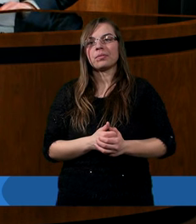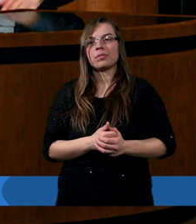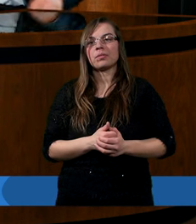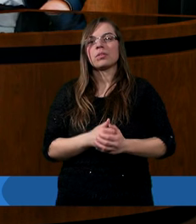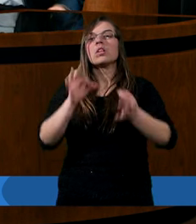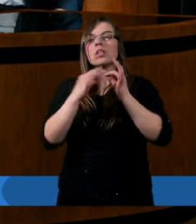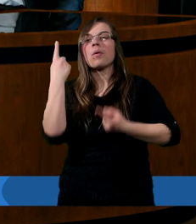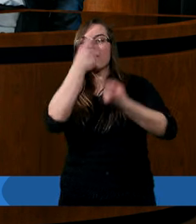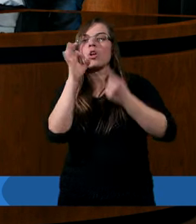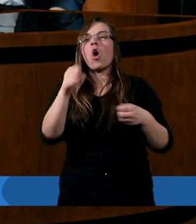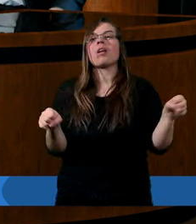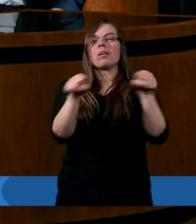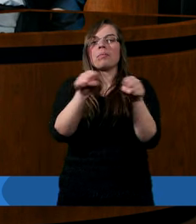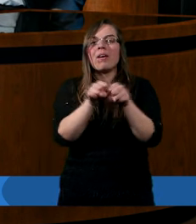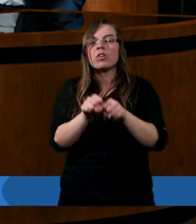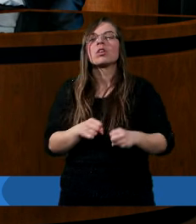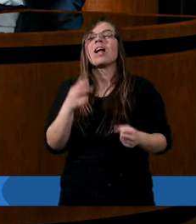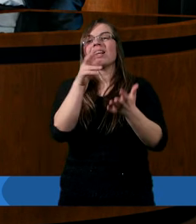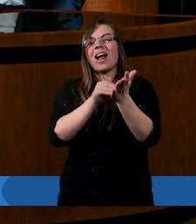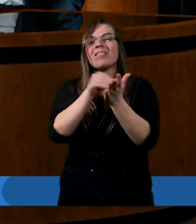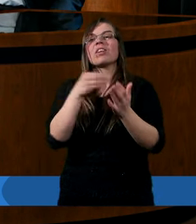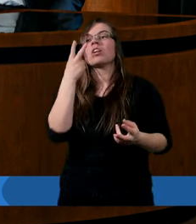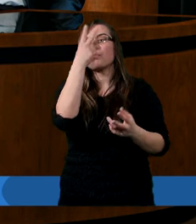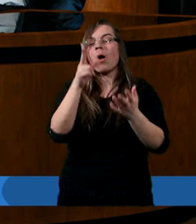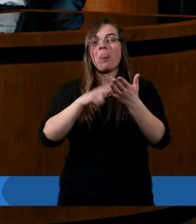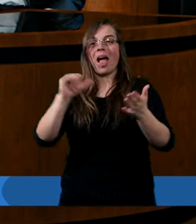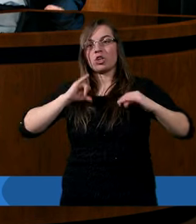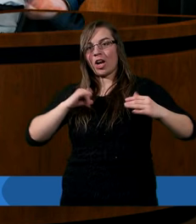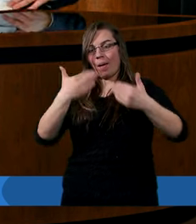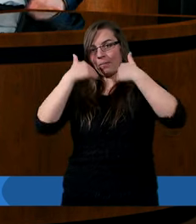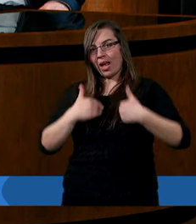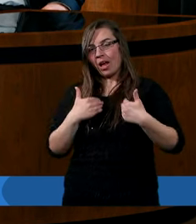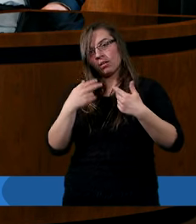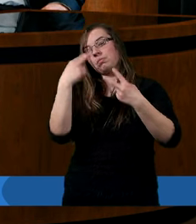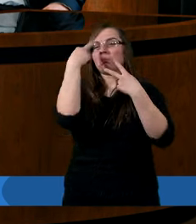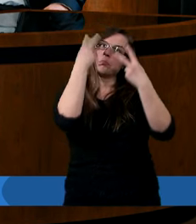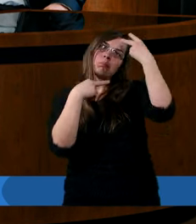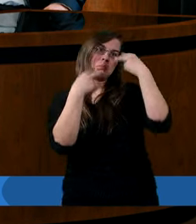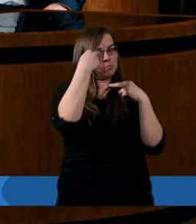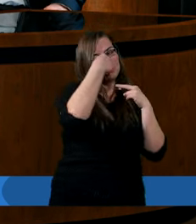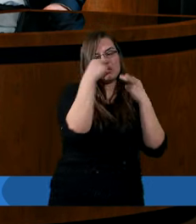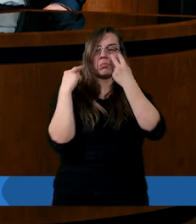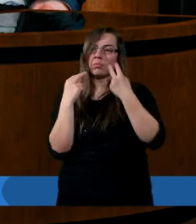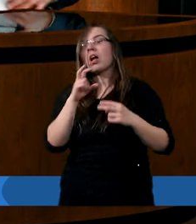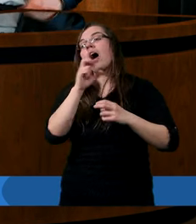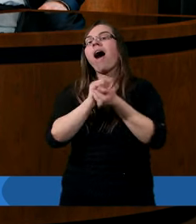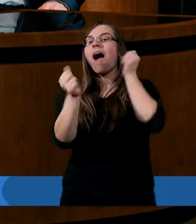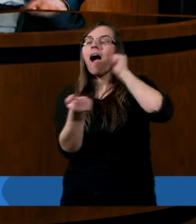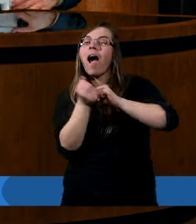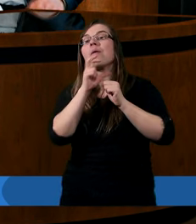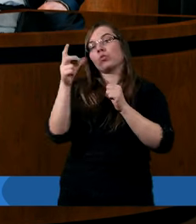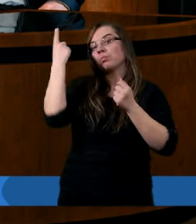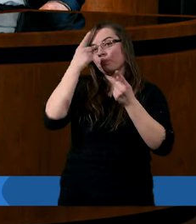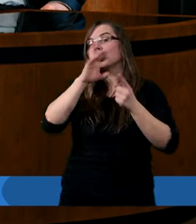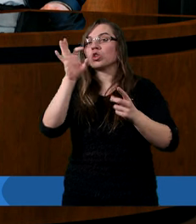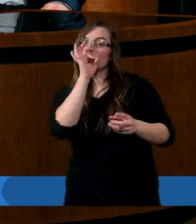Kiedy myślimy o sprawiedliwości, zazwyczaj spoglądamy albo na siebie i mówimy, czy jesteśmy, żyjemy dobrze, czy też